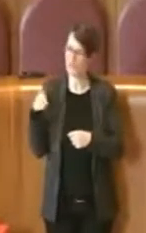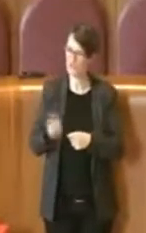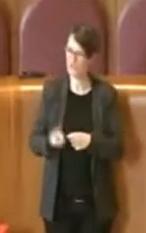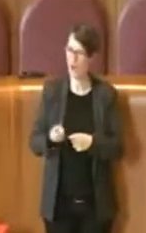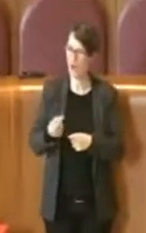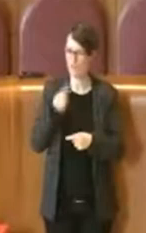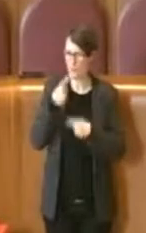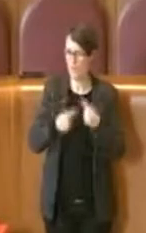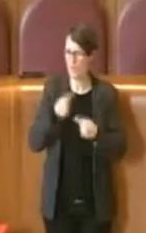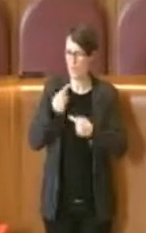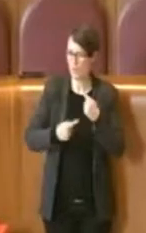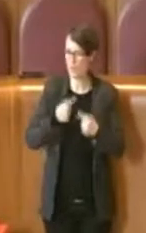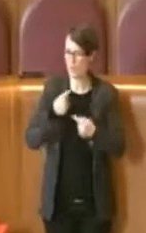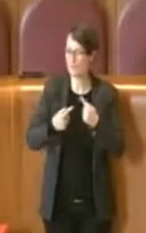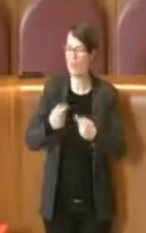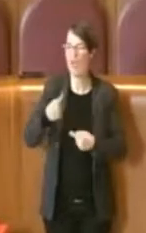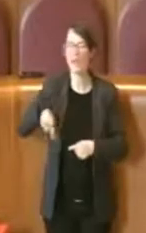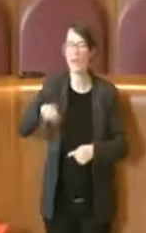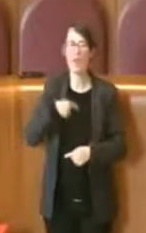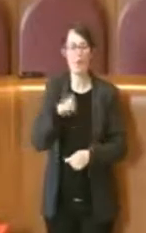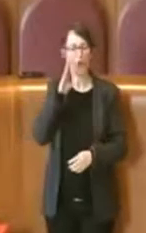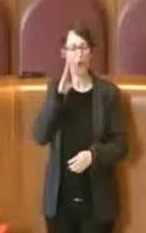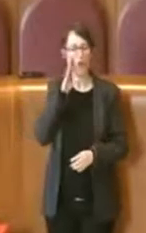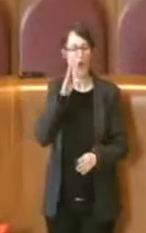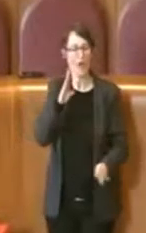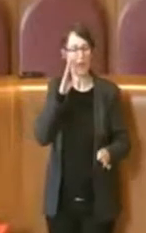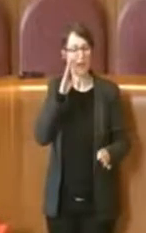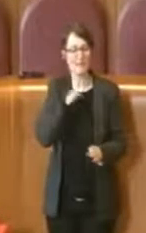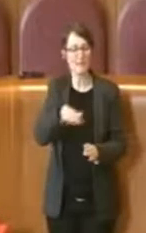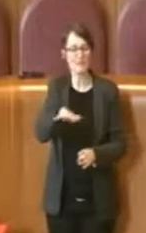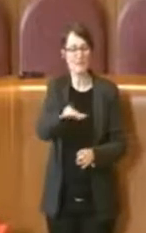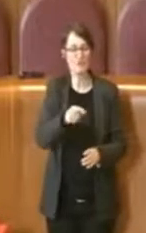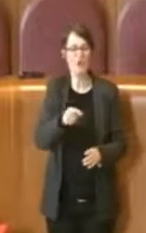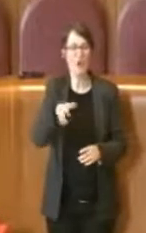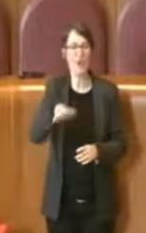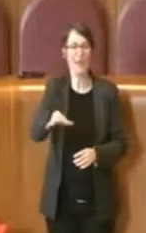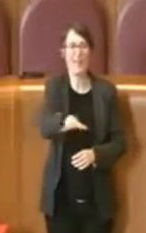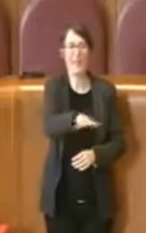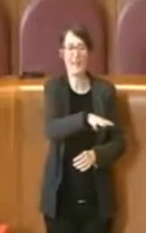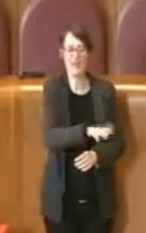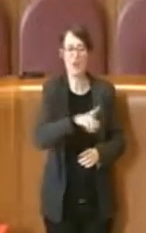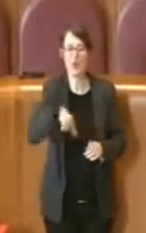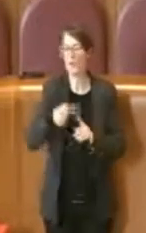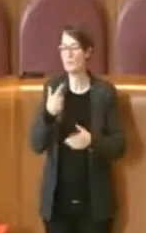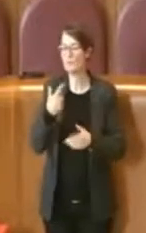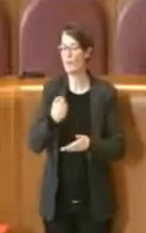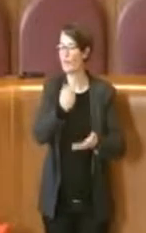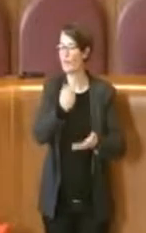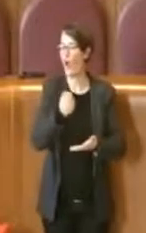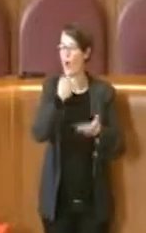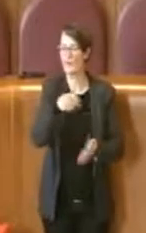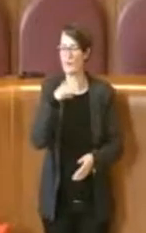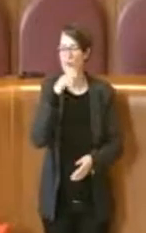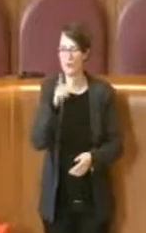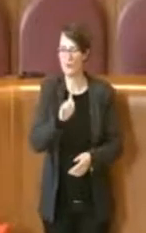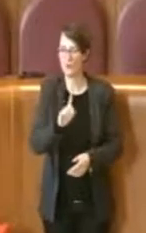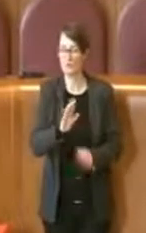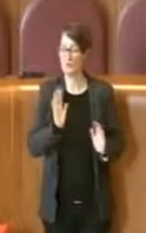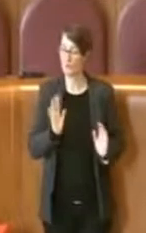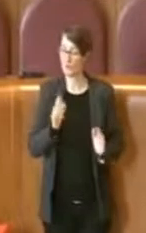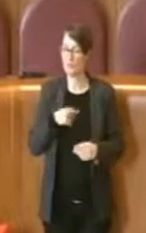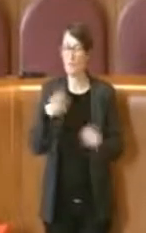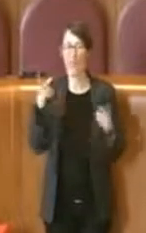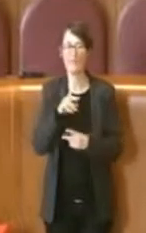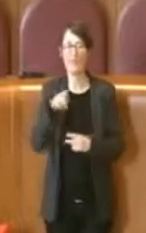per i territori e non fossero dati fondi adeguati per gli stessi. Però la forza dei